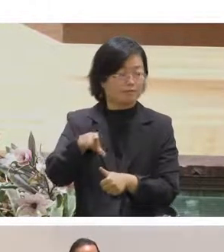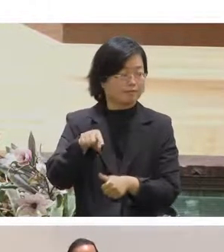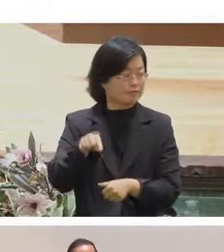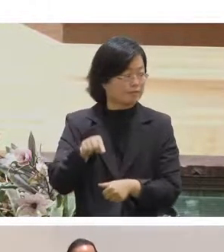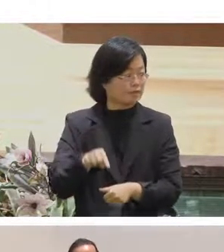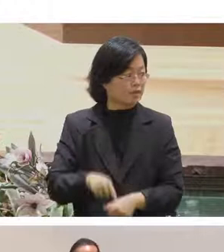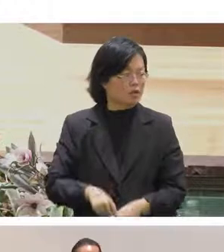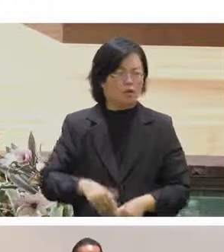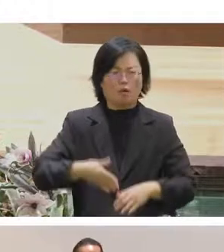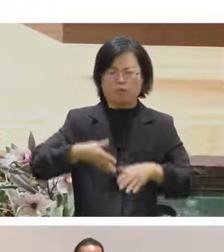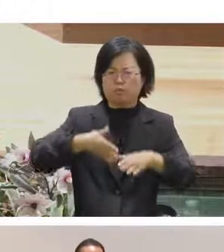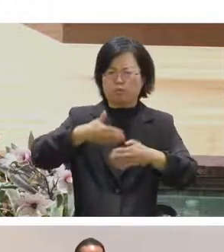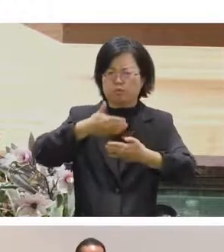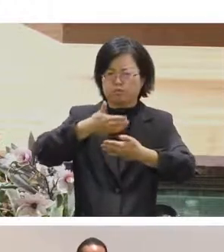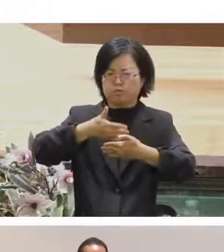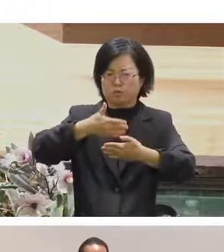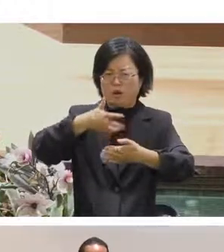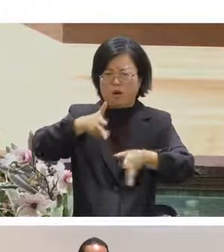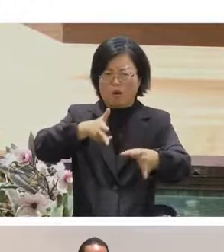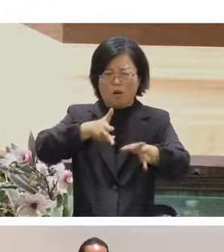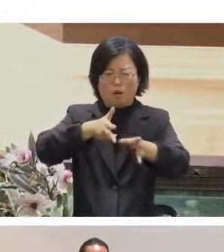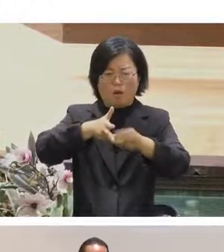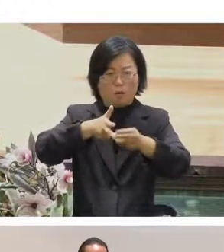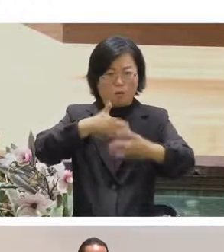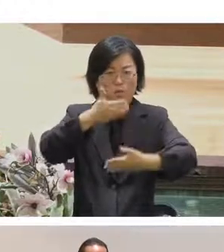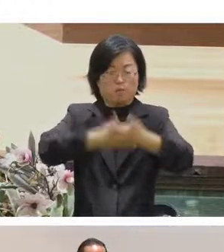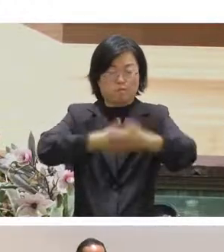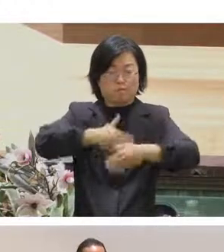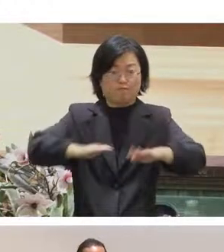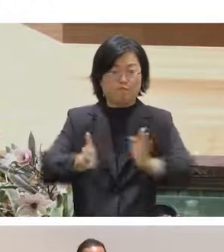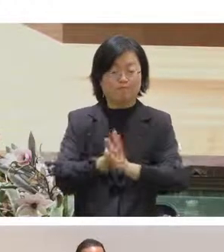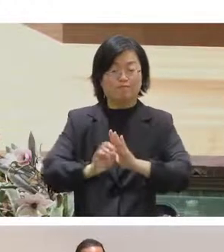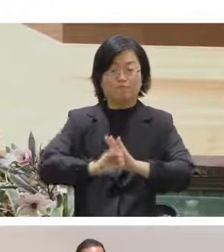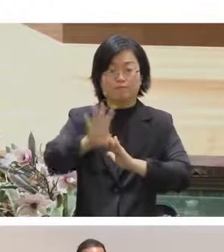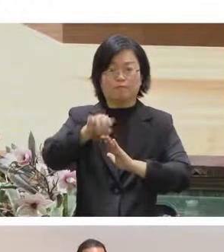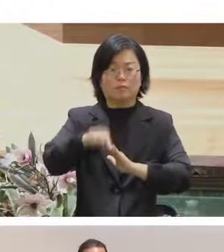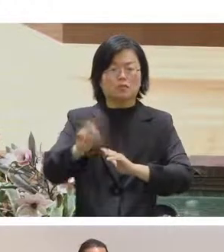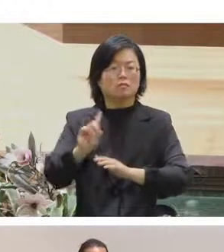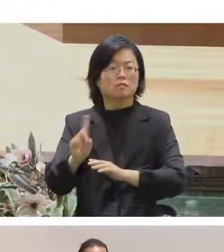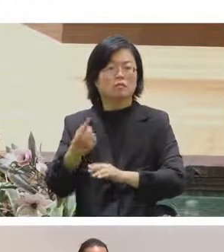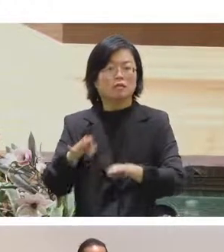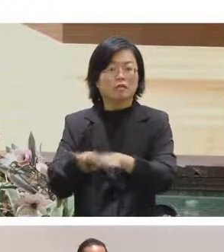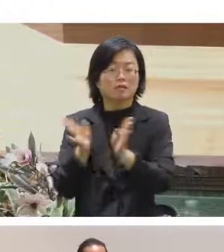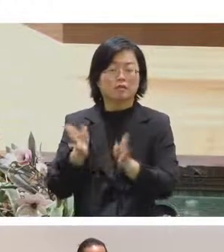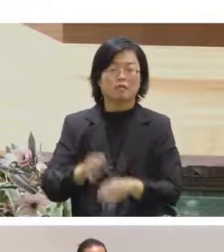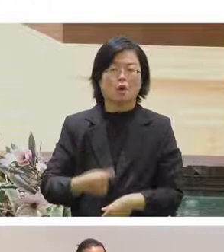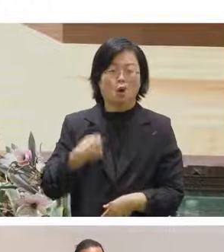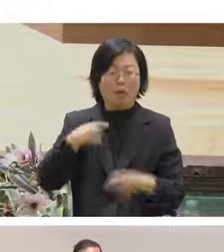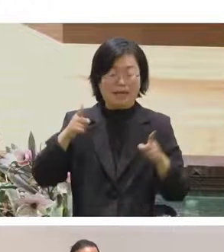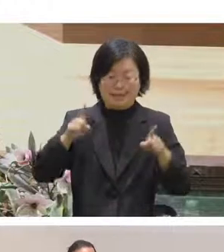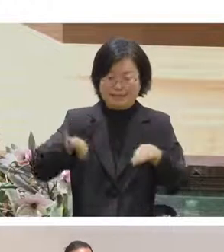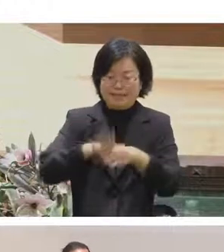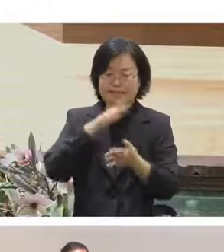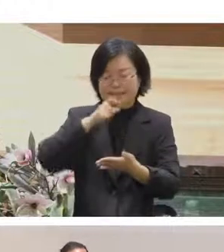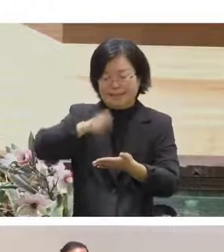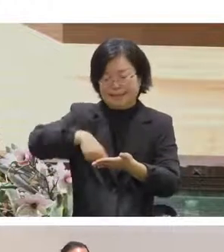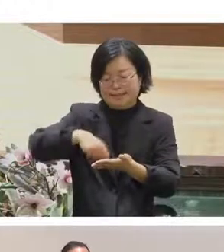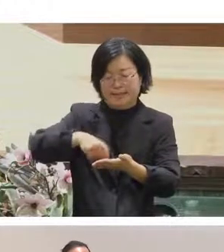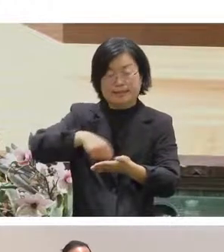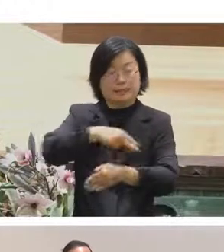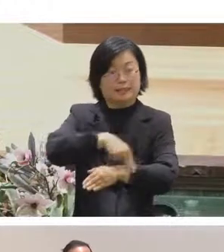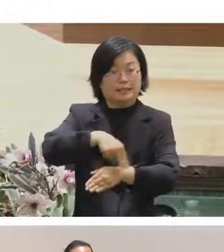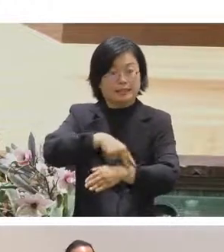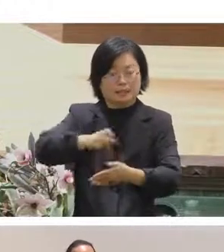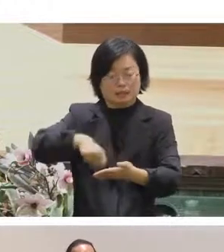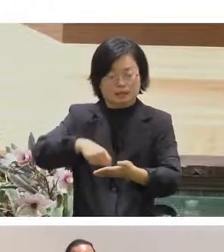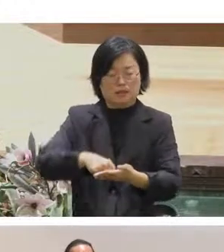直播導播我到底是怎麼開始因為其實我是寫程式的人然後我對直播其實就一部分的了解而已所以其實我一開始的時候